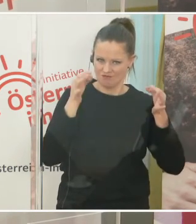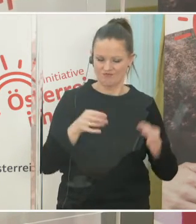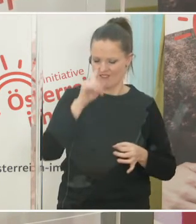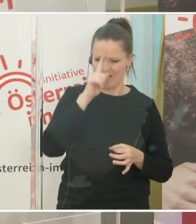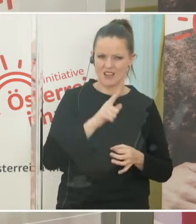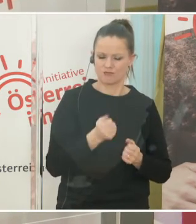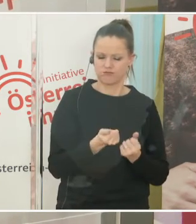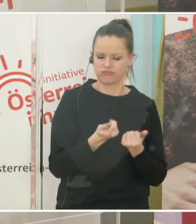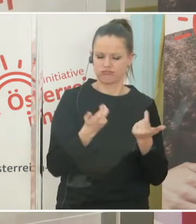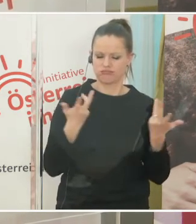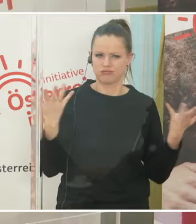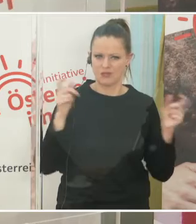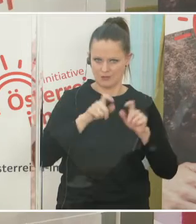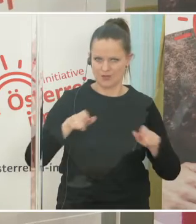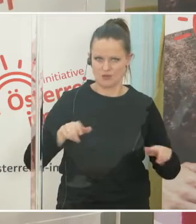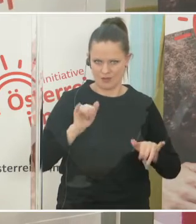sind.